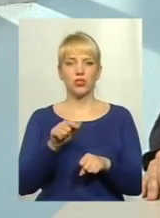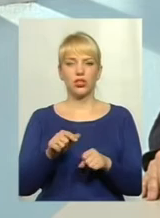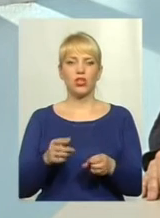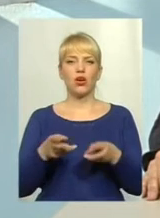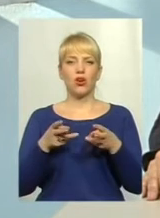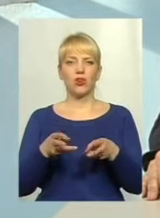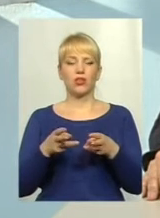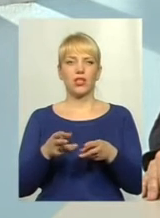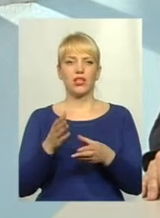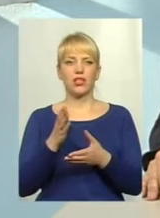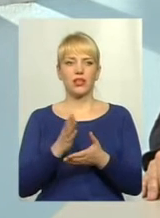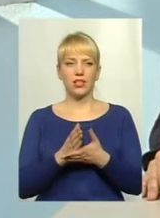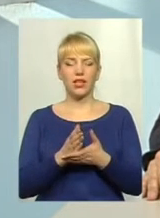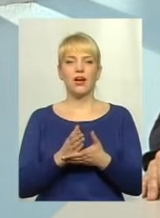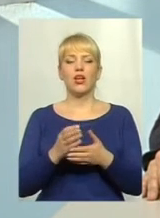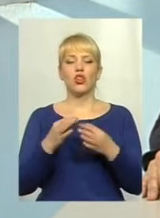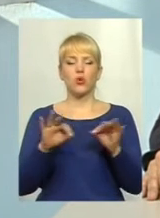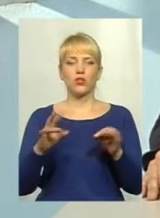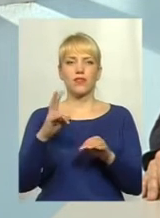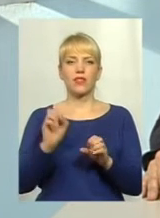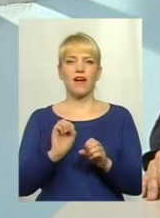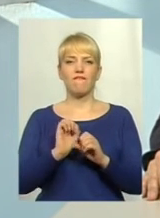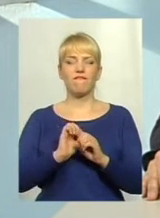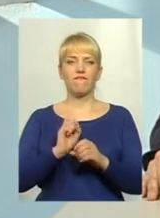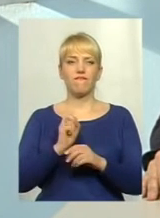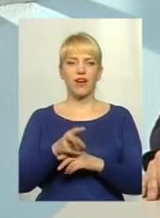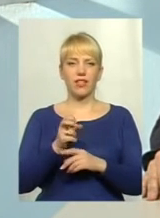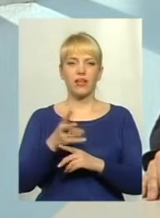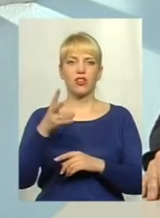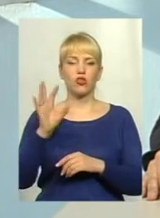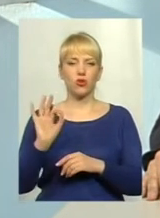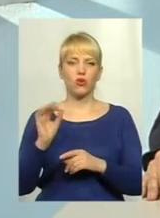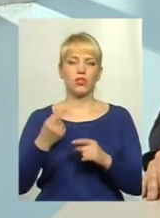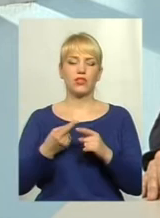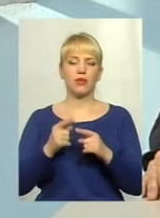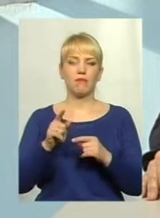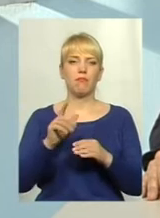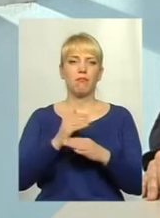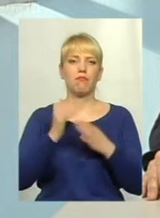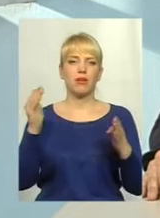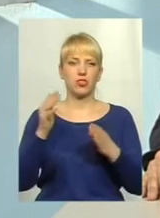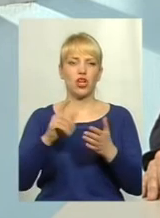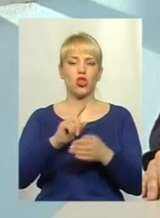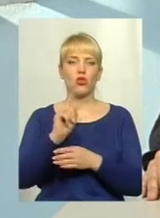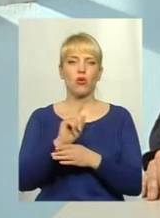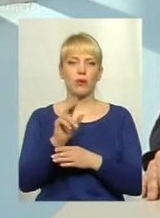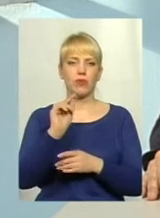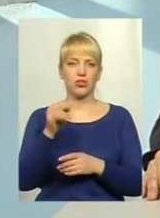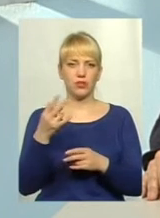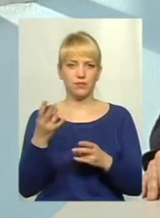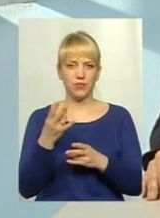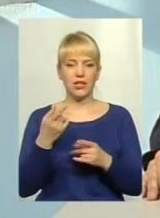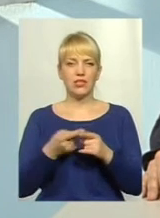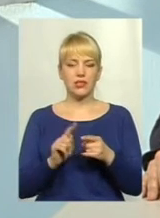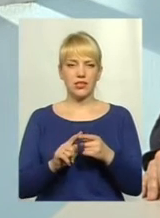викиди, але викиди здійснюються з перевищенням нормативів, які встановлені цим дозволом. За цей перевищений норматив накладений